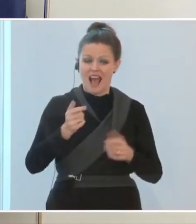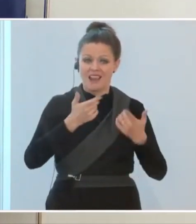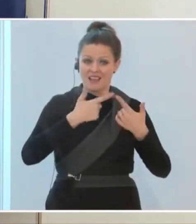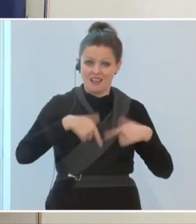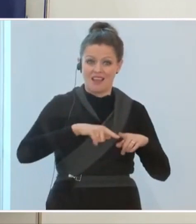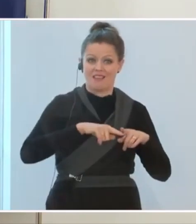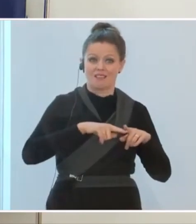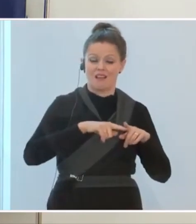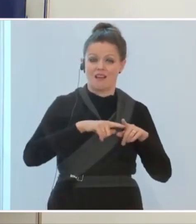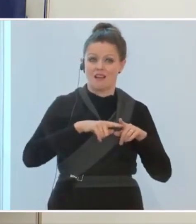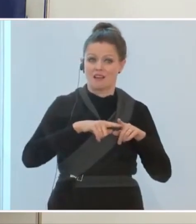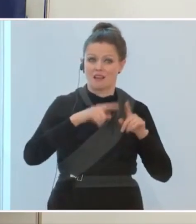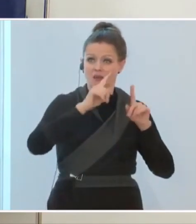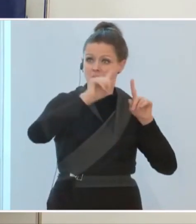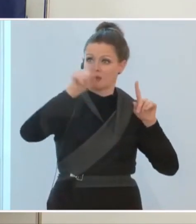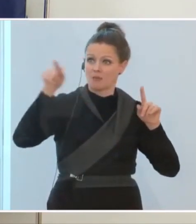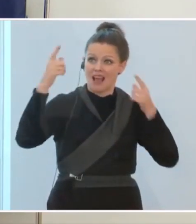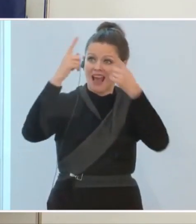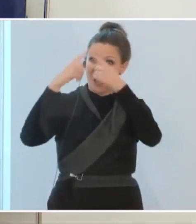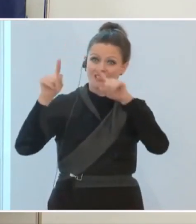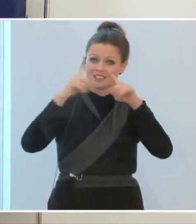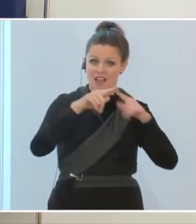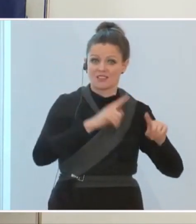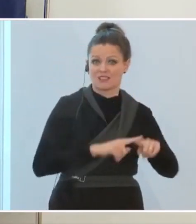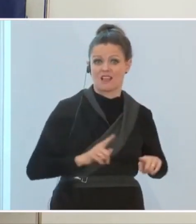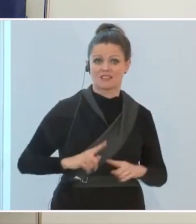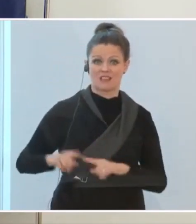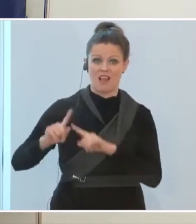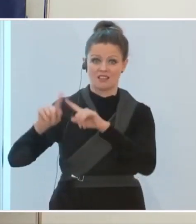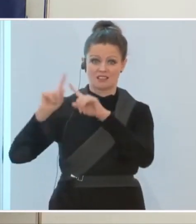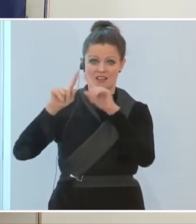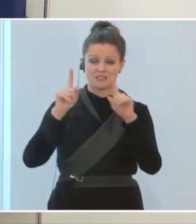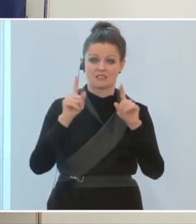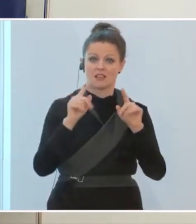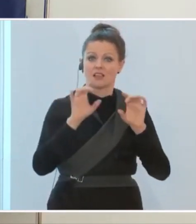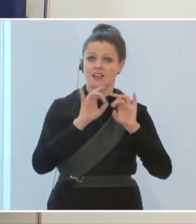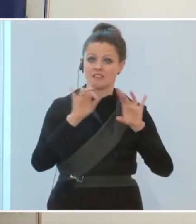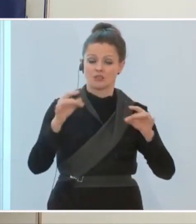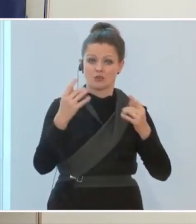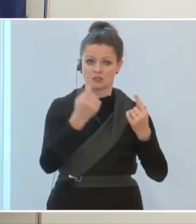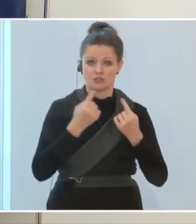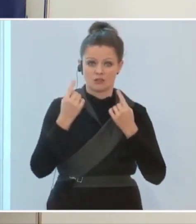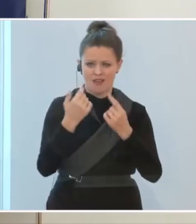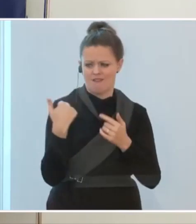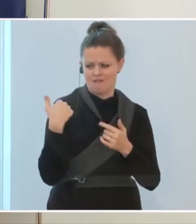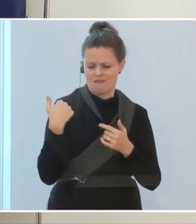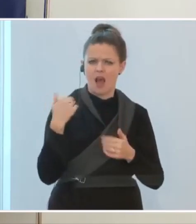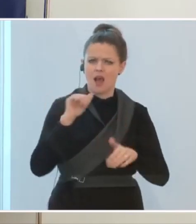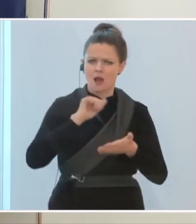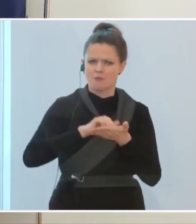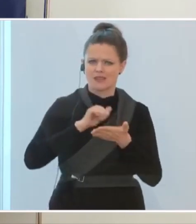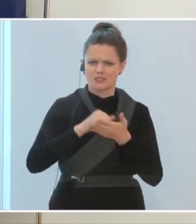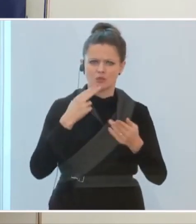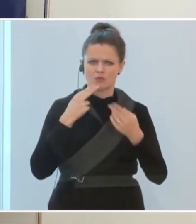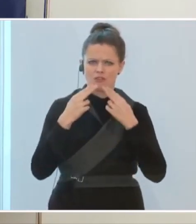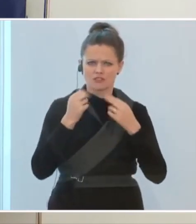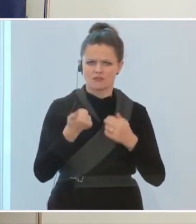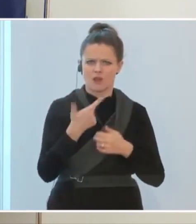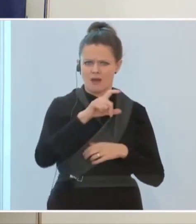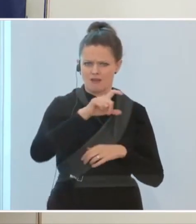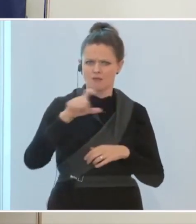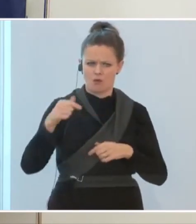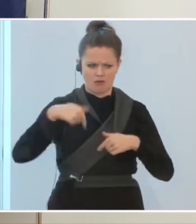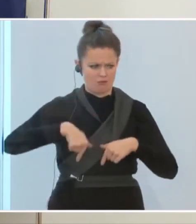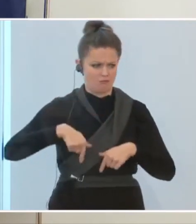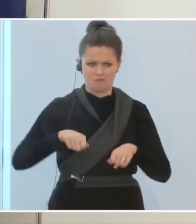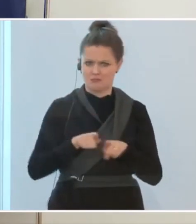Situation, in der gleichen Welle gerade sind. Ich kann mich erinnern, bei einer Pressekonferenz vor ein paar Wochen bin ich da am selben Platz gestanden